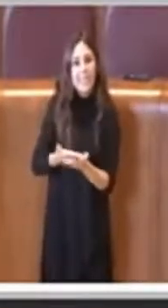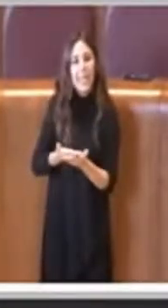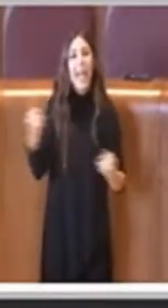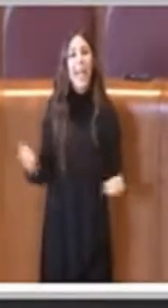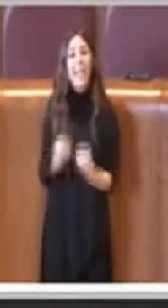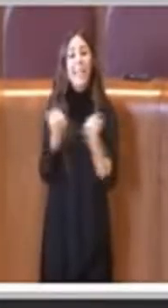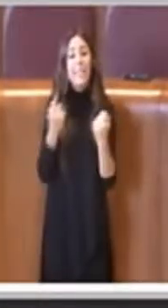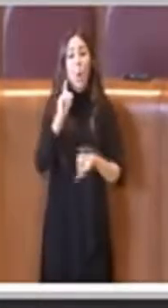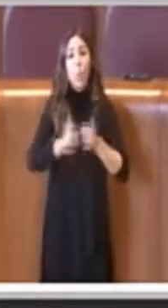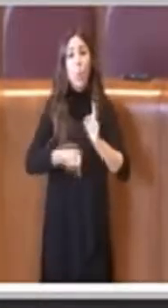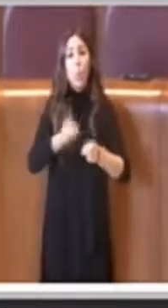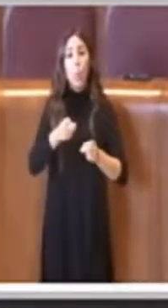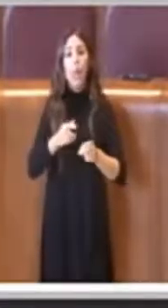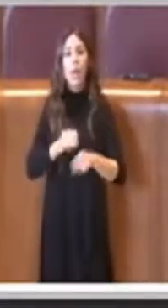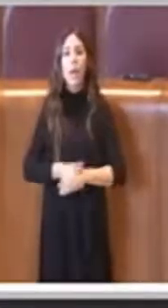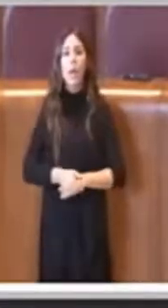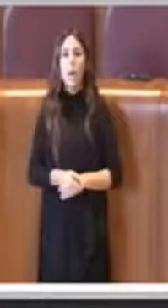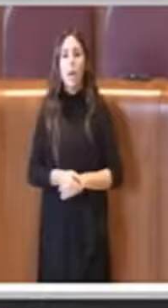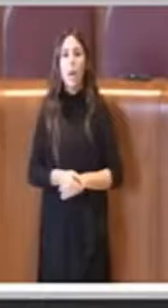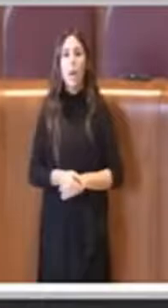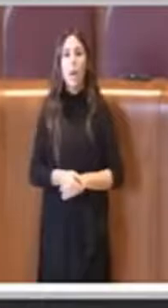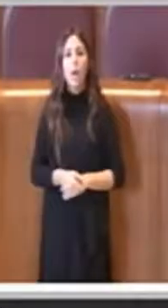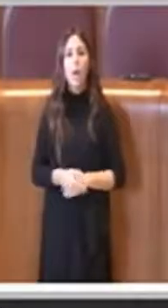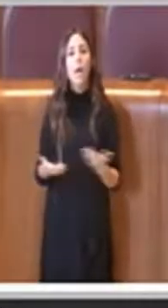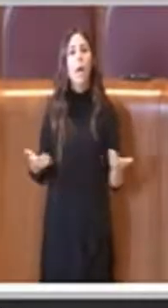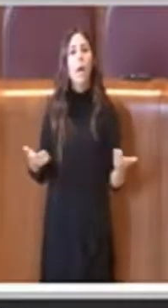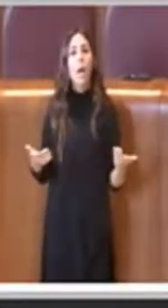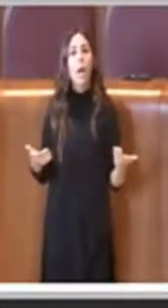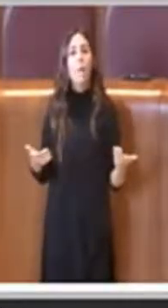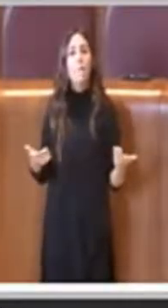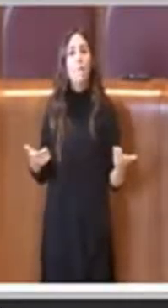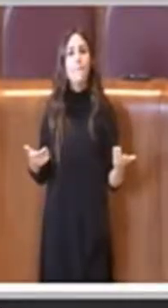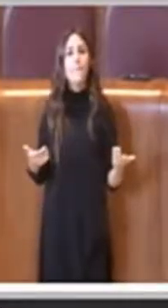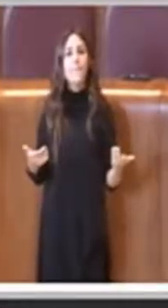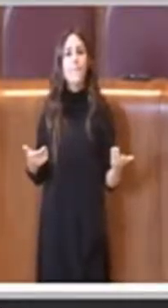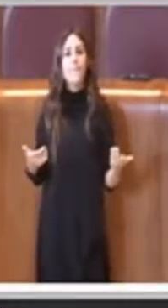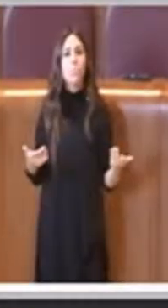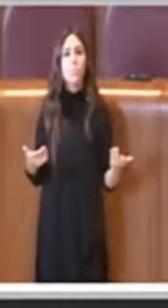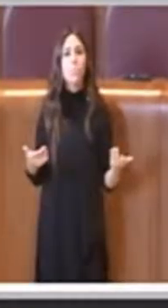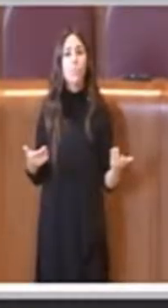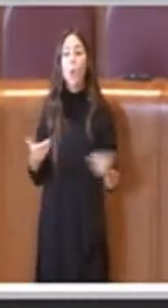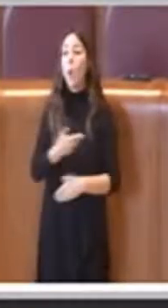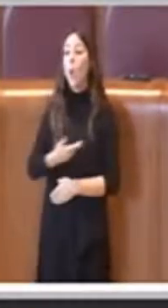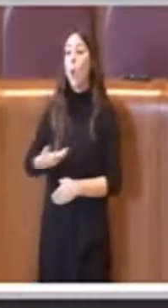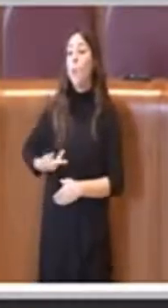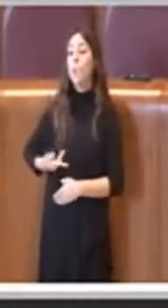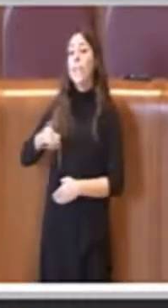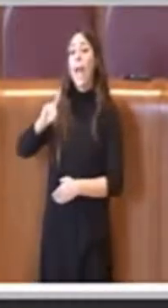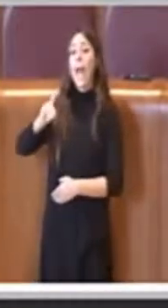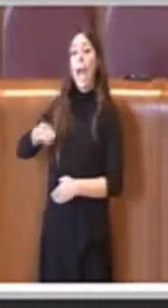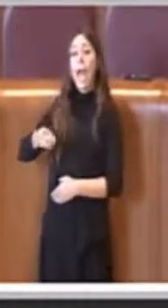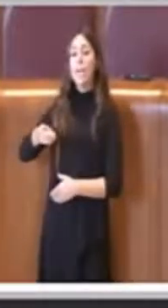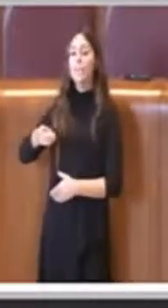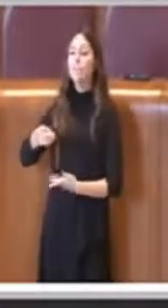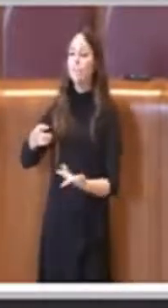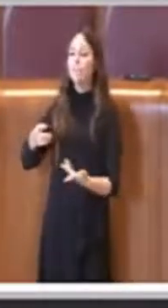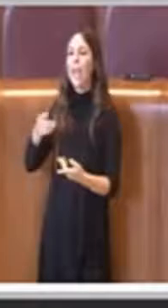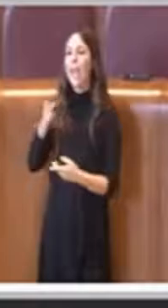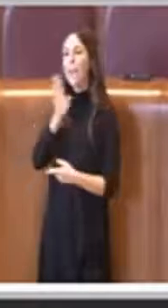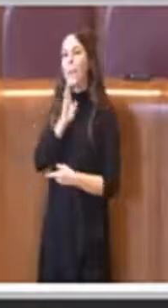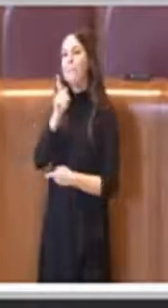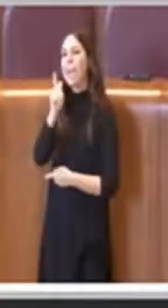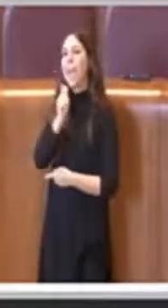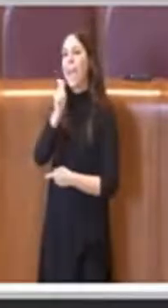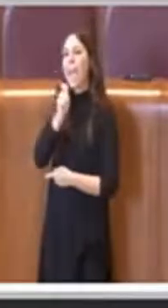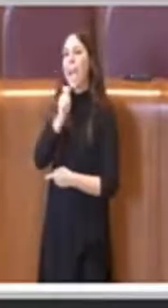che purtroppo non potete… Consigliera Grancio, preste attenzione al microfono per